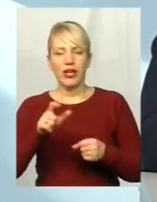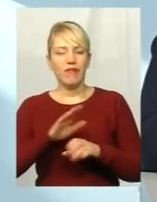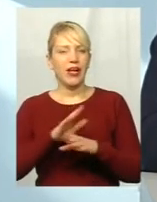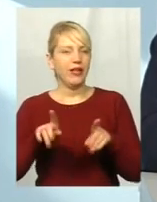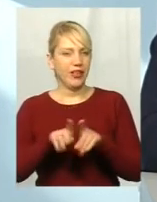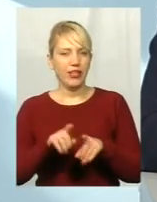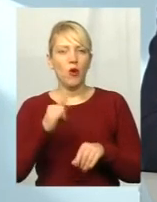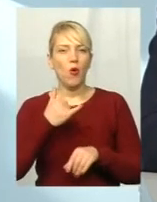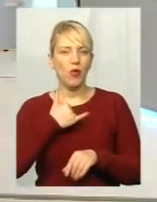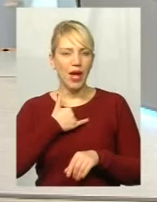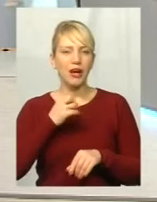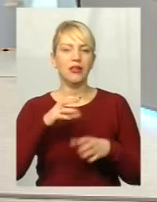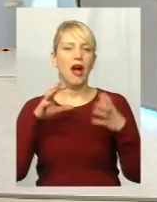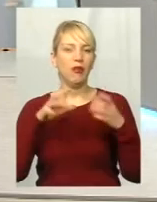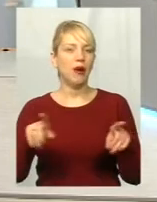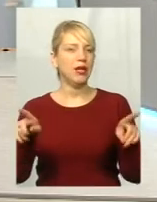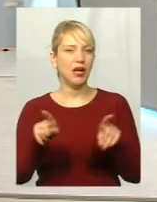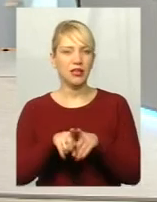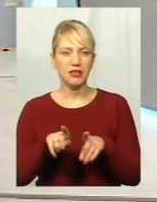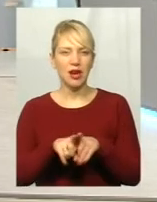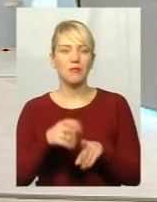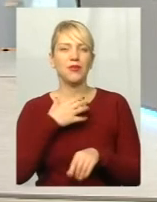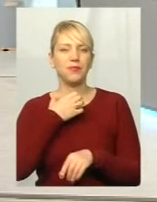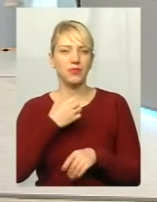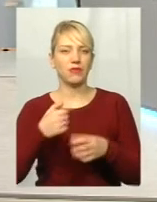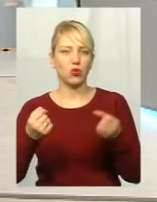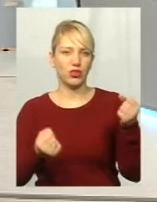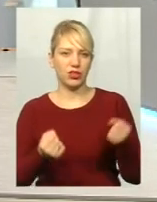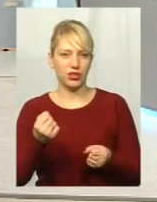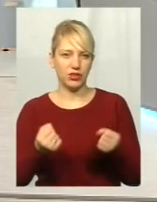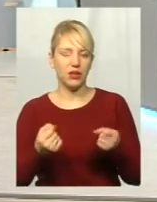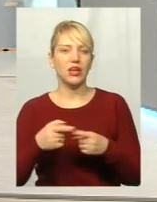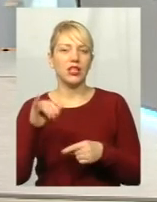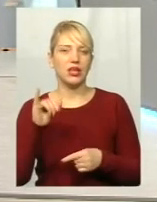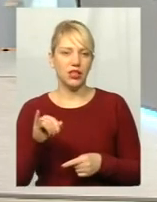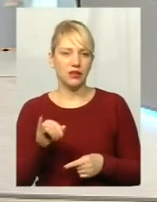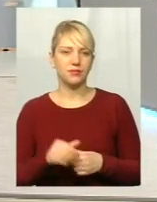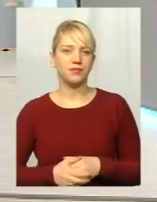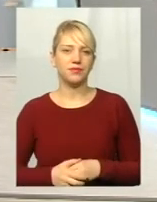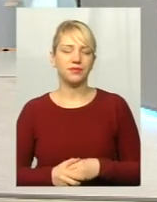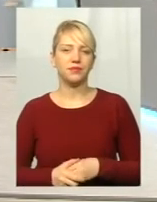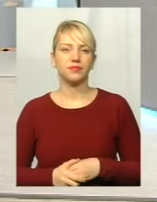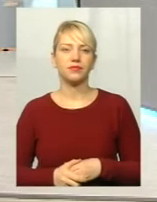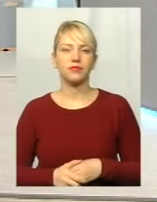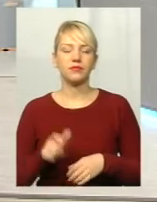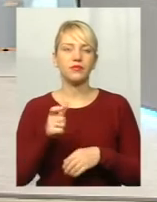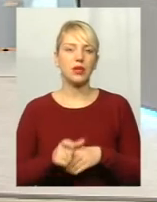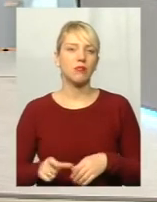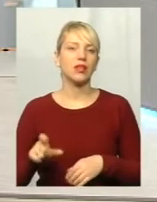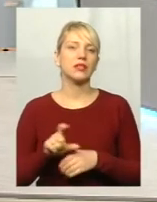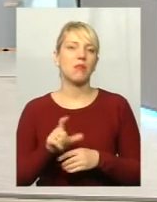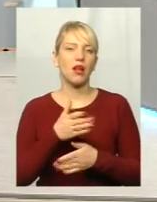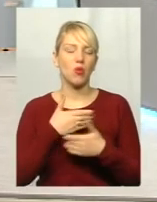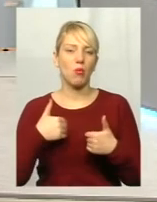автобусних маршрутах в нас катастрофічне питання стосовно роботи водіїв. І максимально ми хочемо